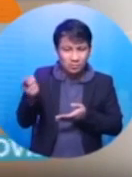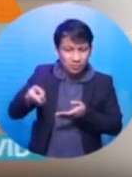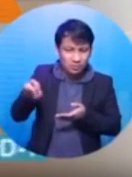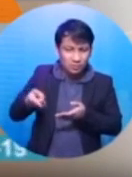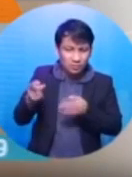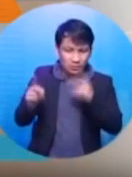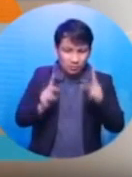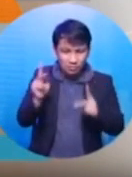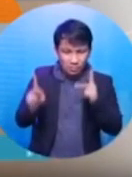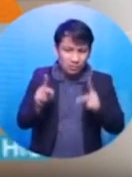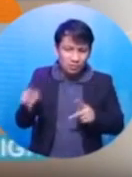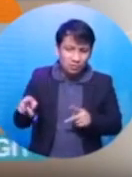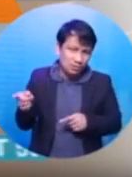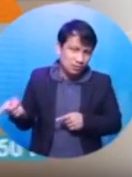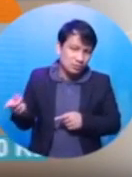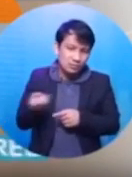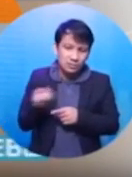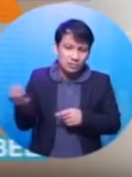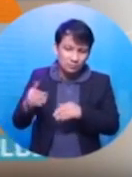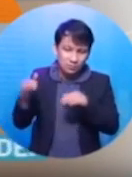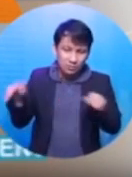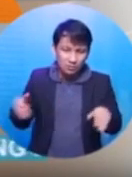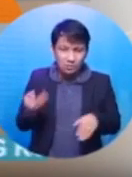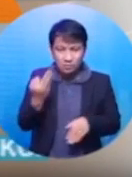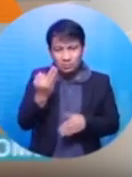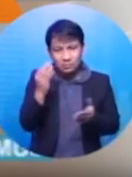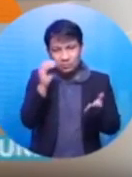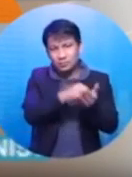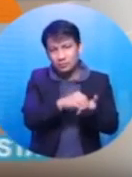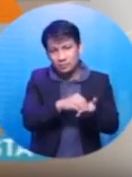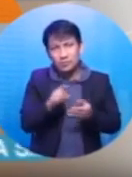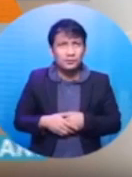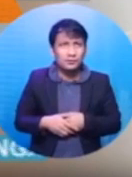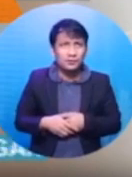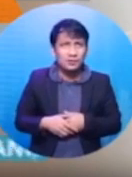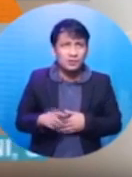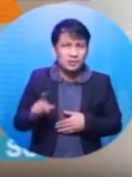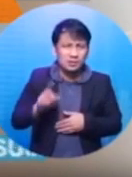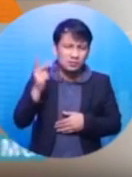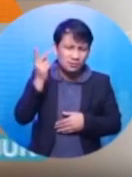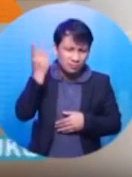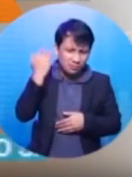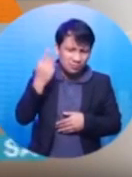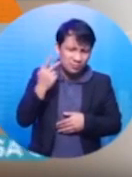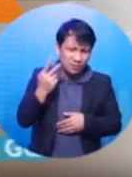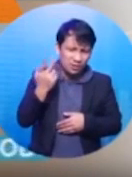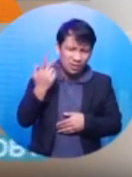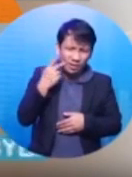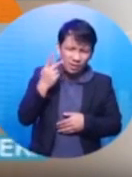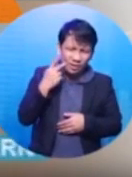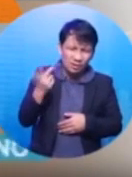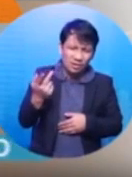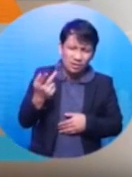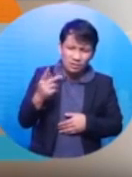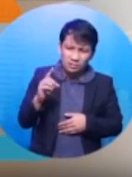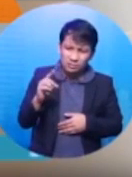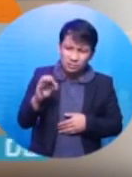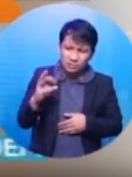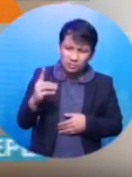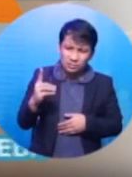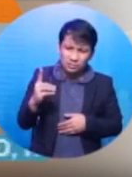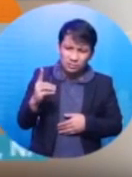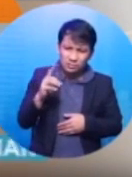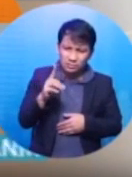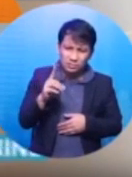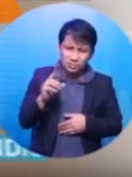ng mga tao, minumura po nila. Okay. May record po yan sa... Karen, ano yung kaso mo dun sa DSWD noon? Sir, opo sir. Tatlo